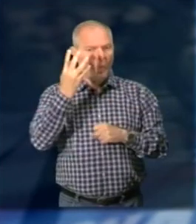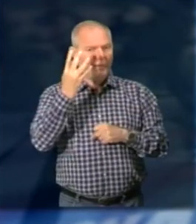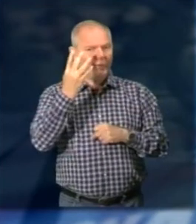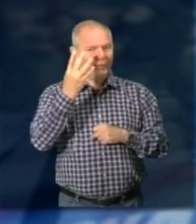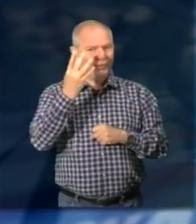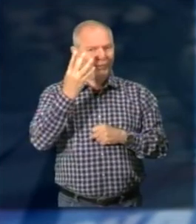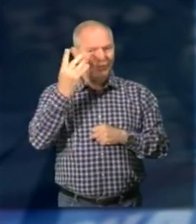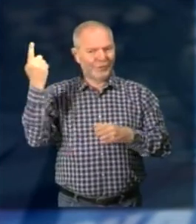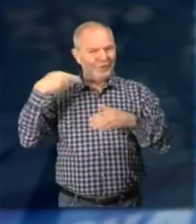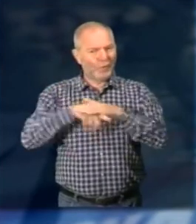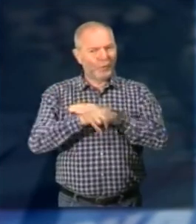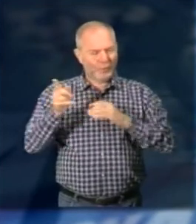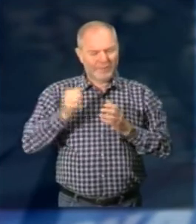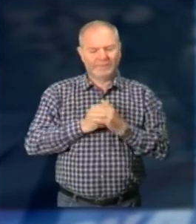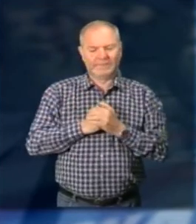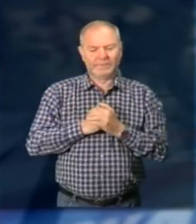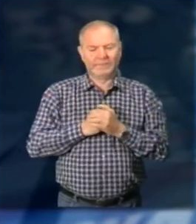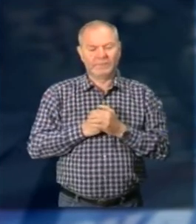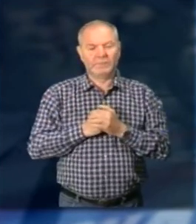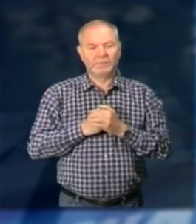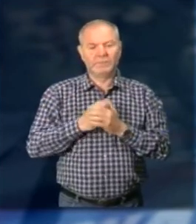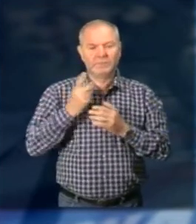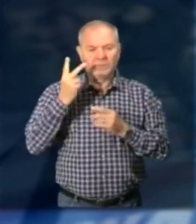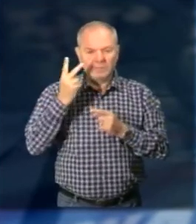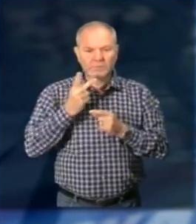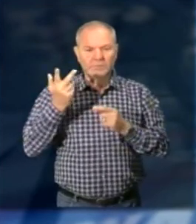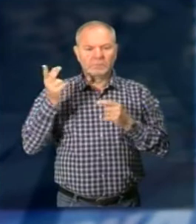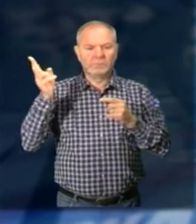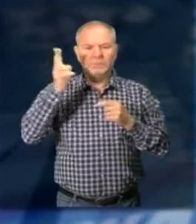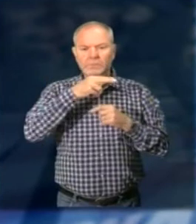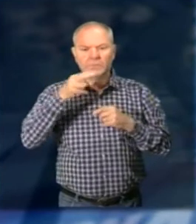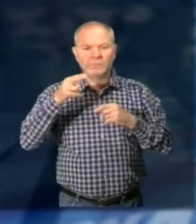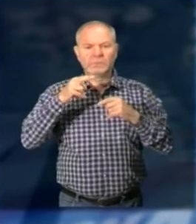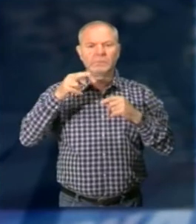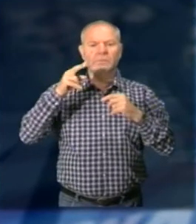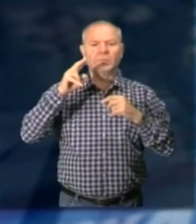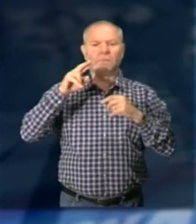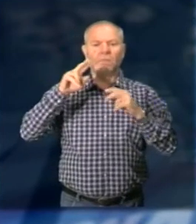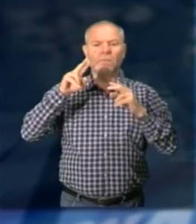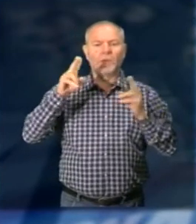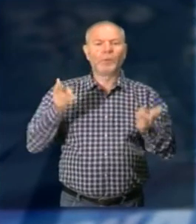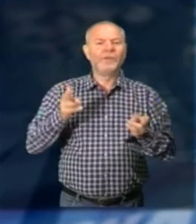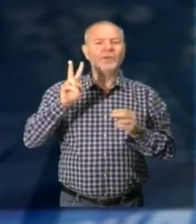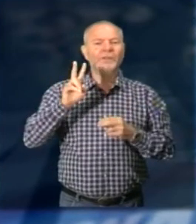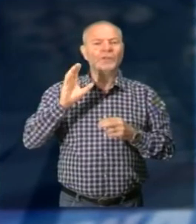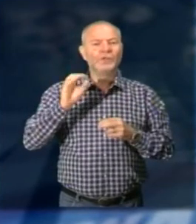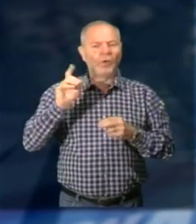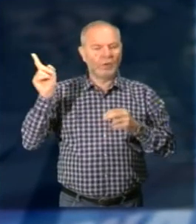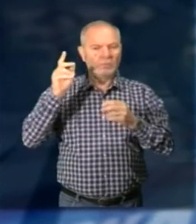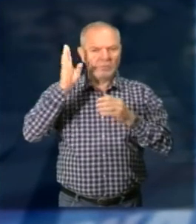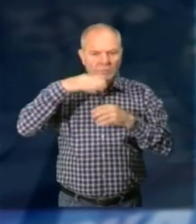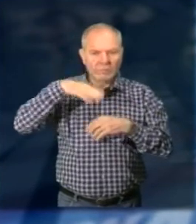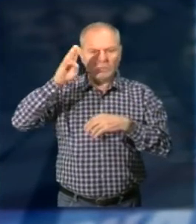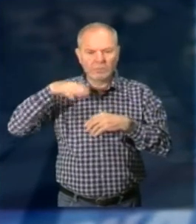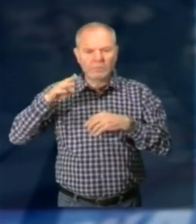attività gratuitamente Per il comune e stanno rifacendo tutte le ringhiere della provincia di Verbagna E adesso in accordo con